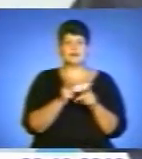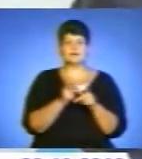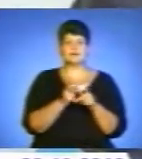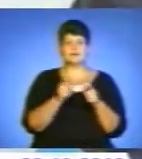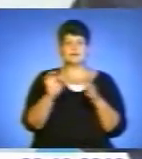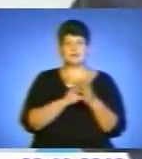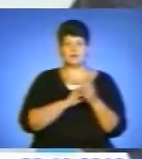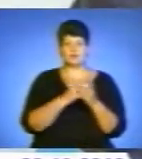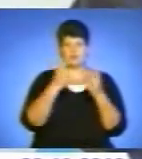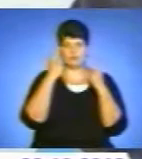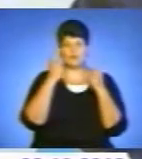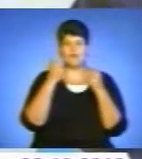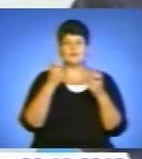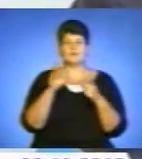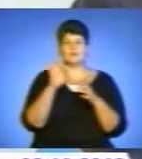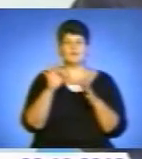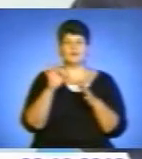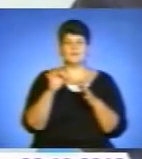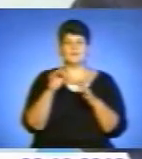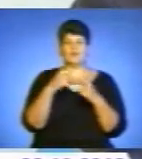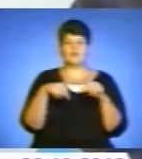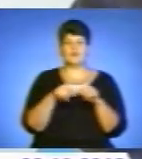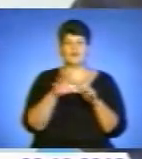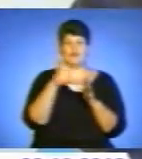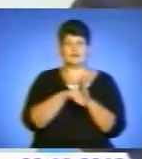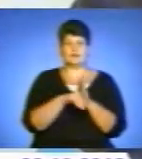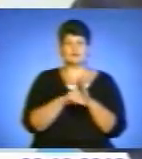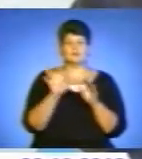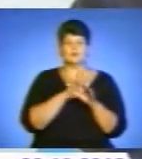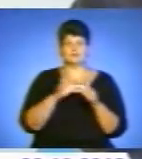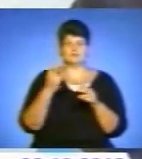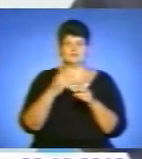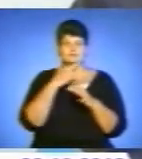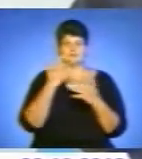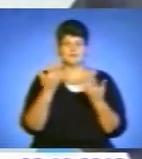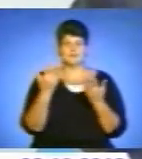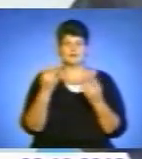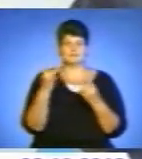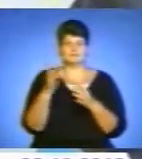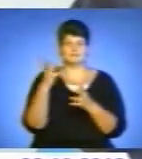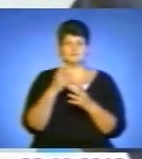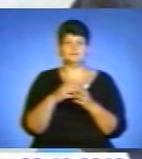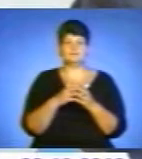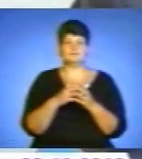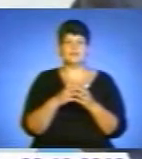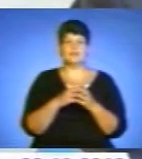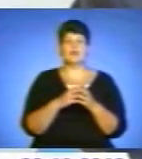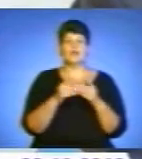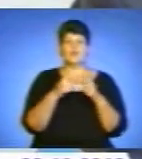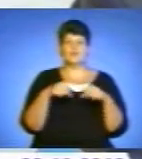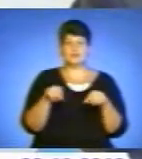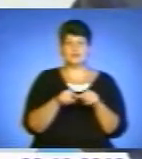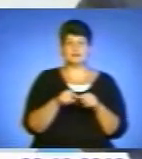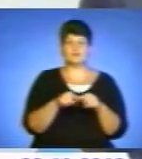повідомляє відділ ведення державного реєстру виборців, щоб не вийшлося кратників. Тобто відділ ведення відразу ж